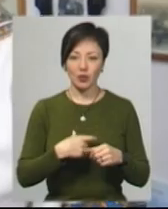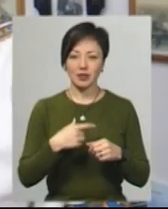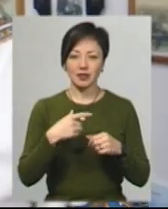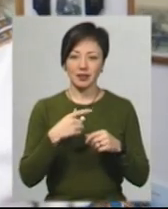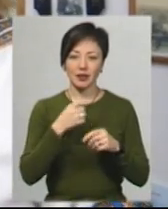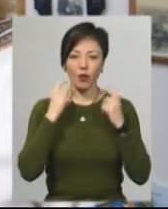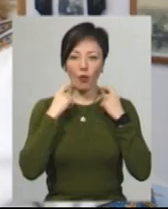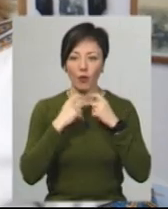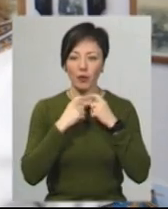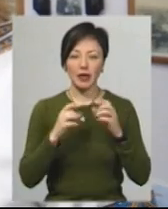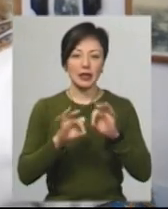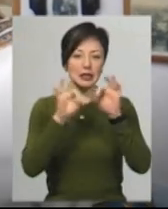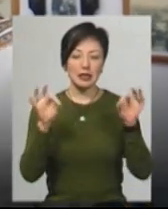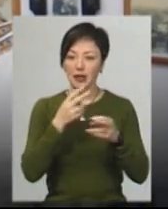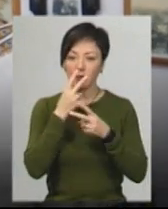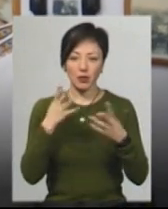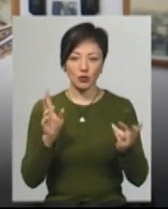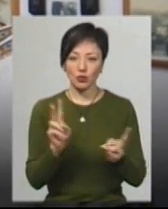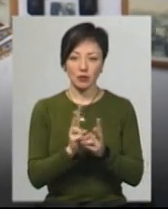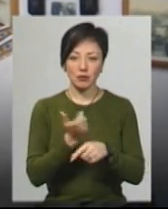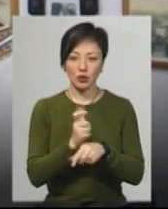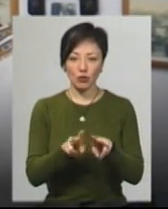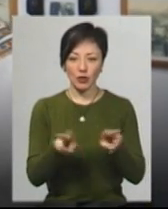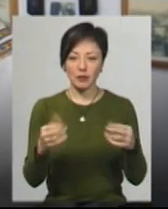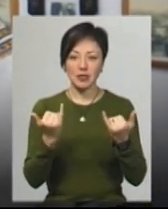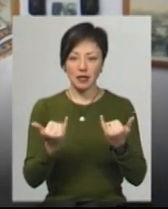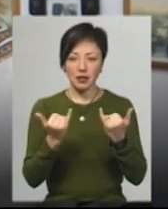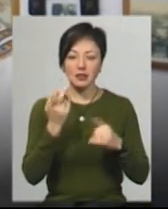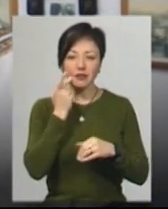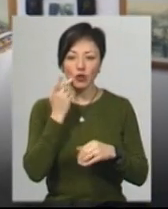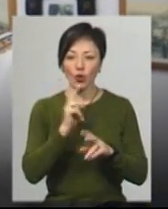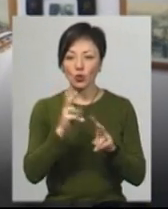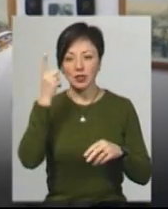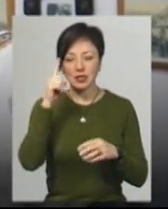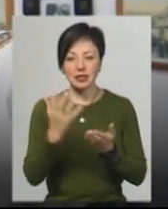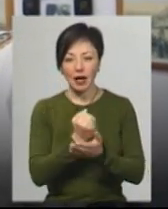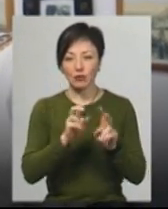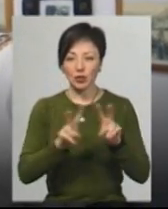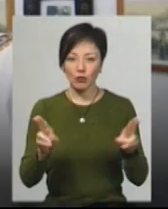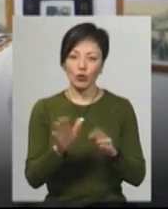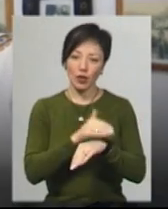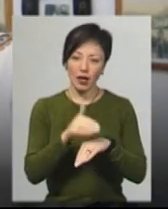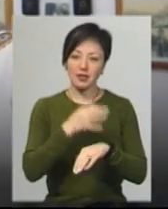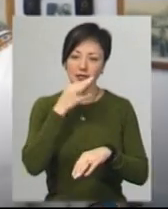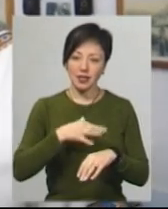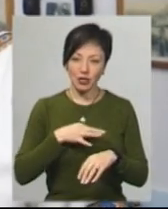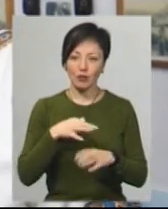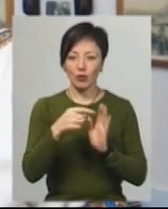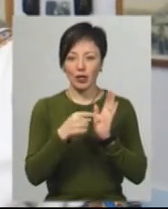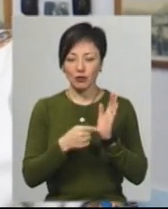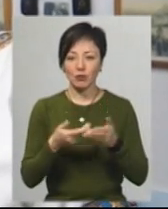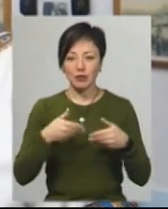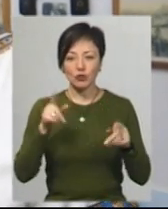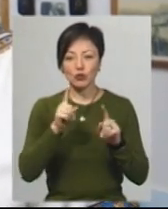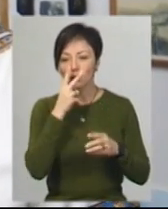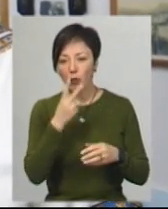кольори. Ніде не бачили, ми не зустрічали більш подібних. тому завжди говоримо, що якщо хтось знайде щось подібне, то будь ласка, скажіть, поділіться, щоб ми